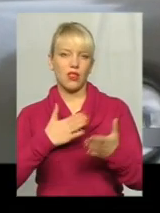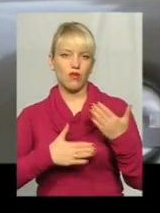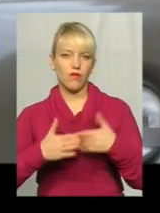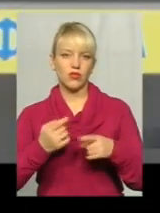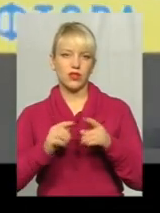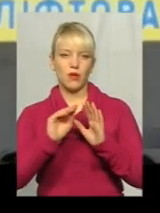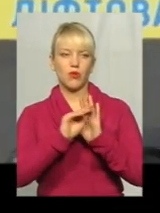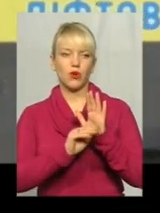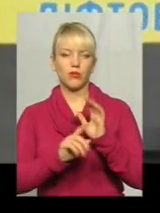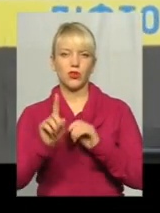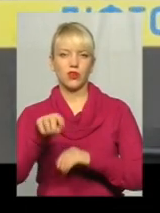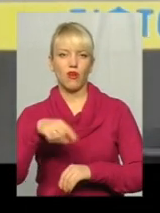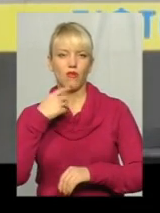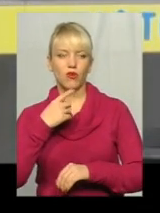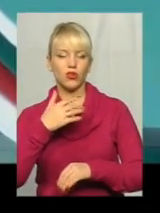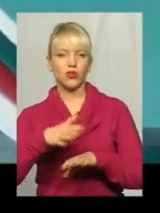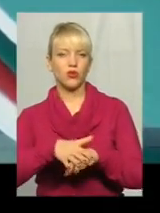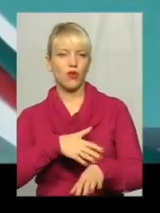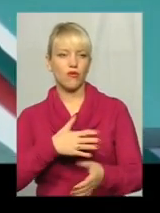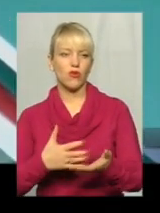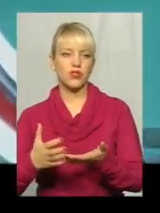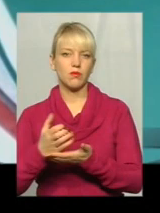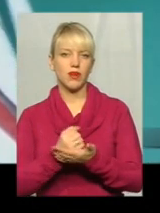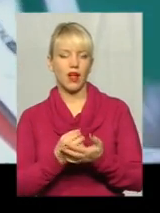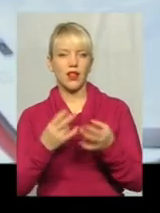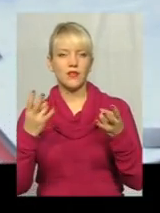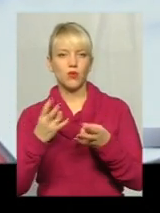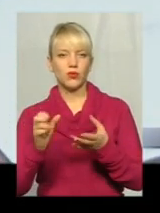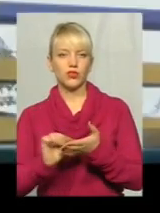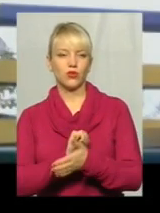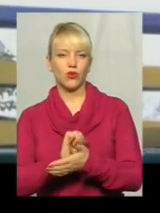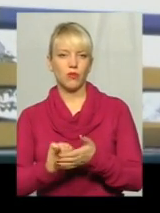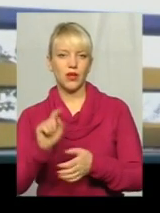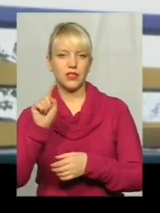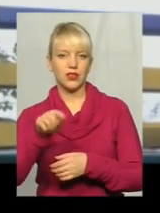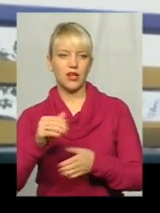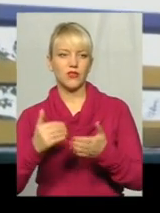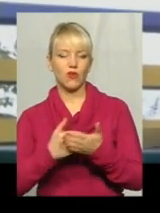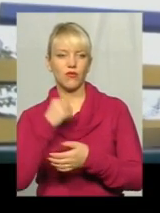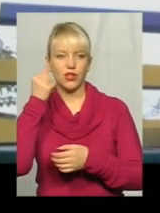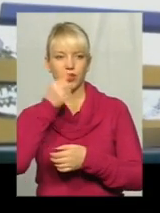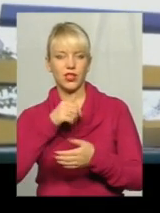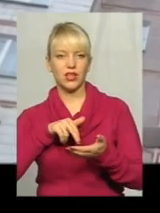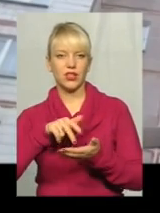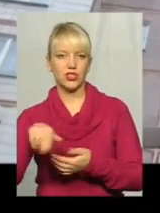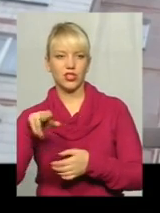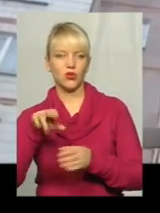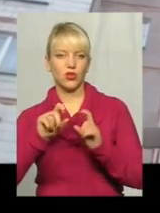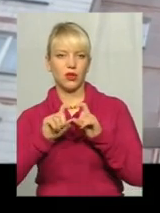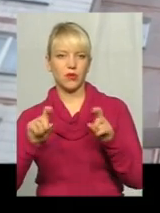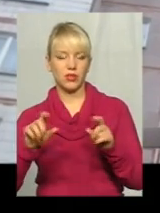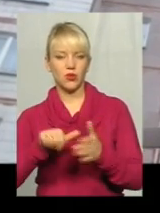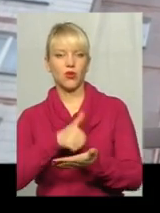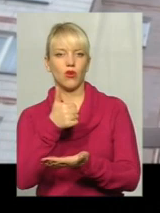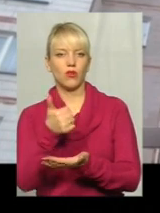Проте говорить, що дуже довго збирала весь пакет необхідних документів. Навіть у новий рік прийшлося йти до департаменту. Та